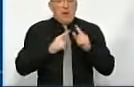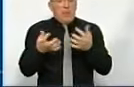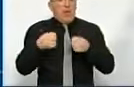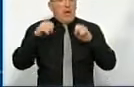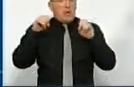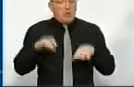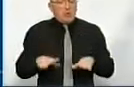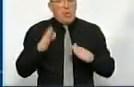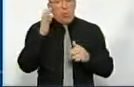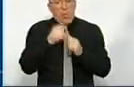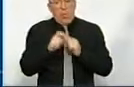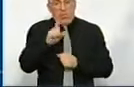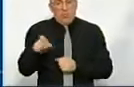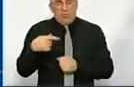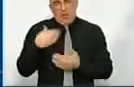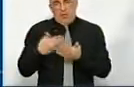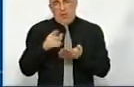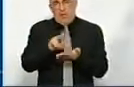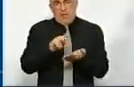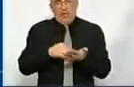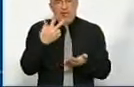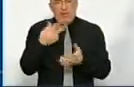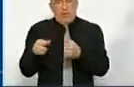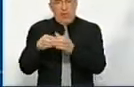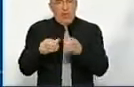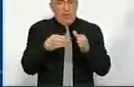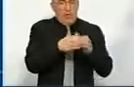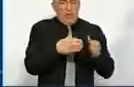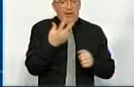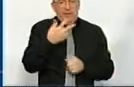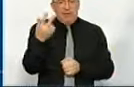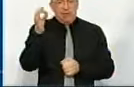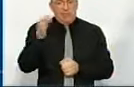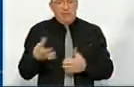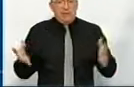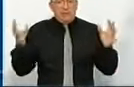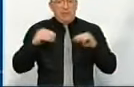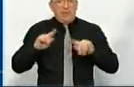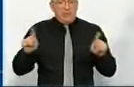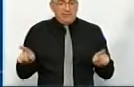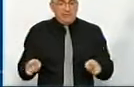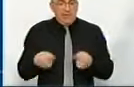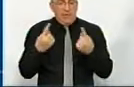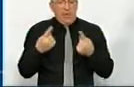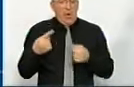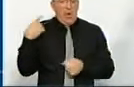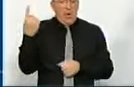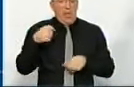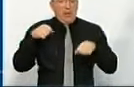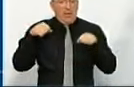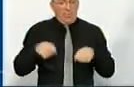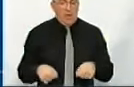приймає рішення, і кожен, там, от я наведу приклад, три громади. По 33% вони стають співзасновниками. Крім того, обласна